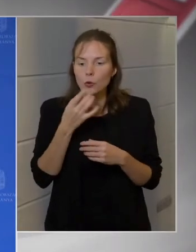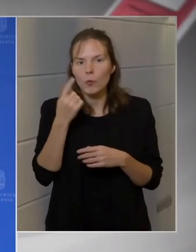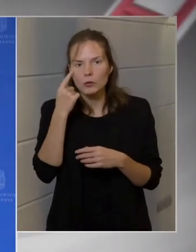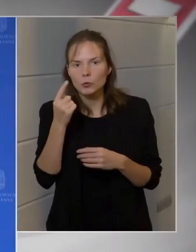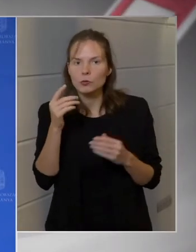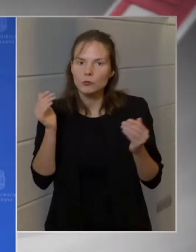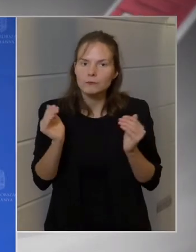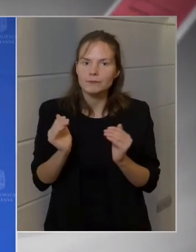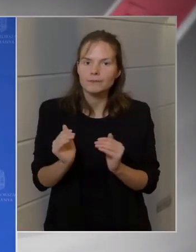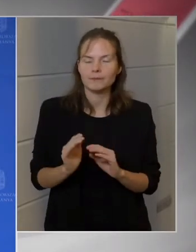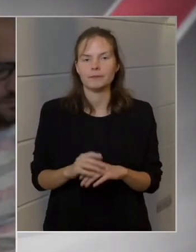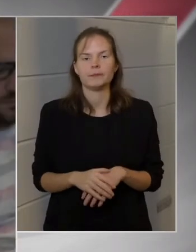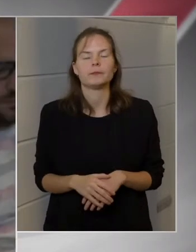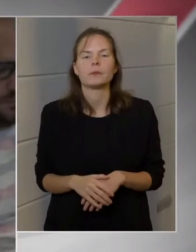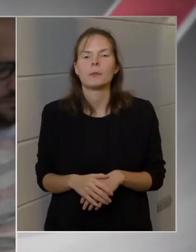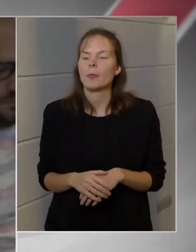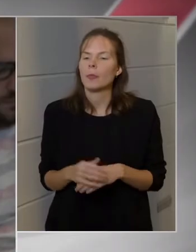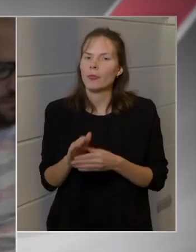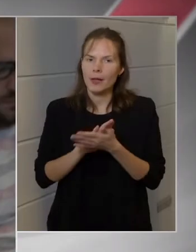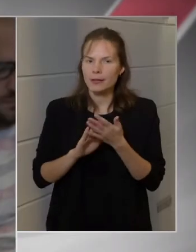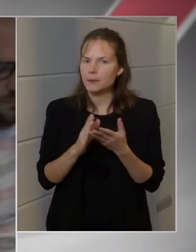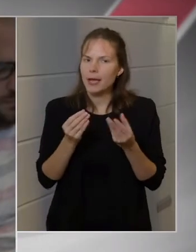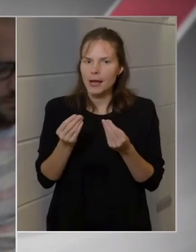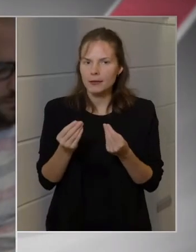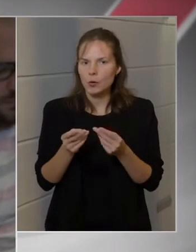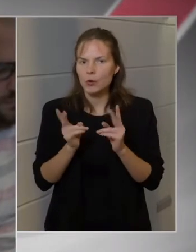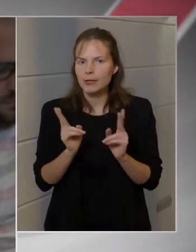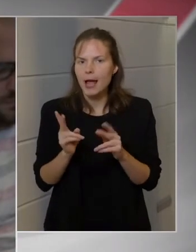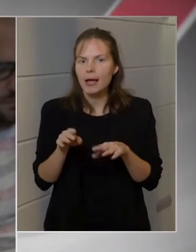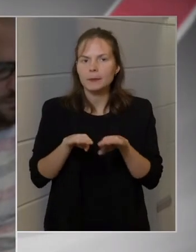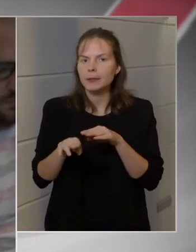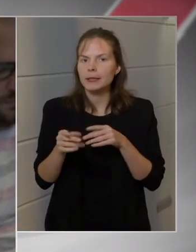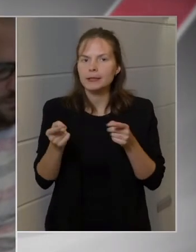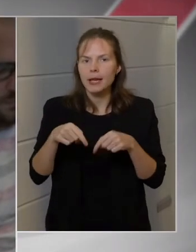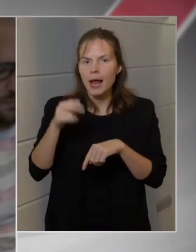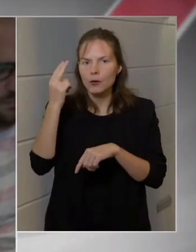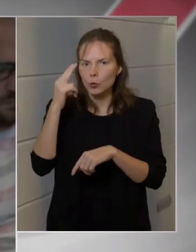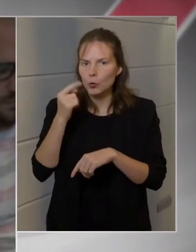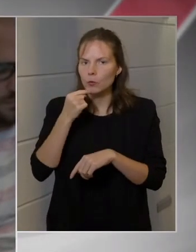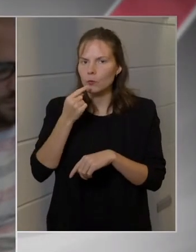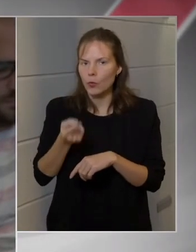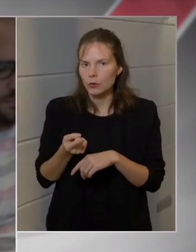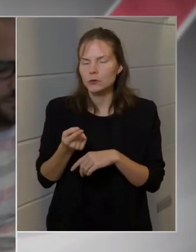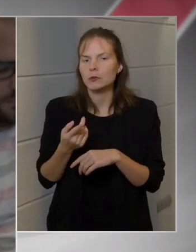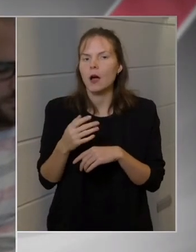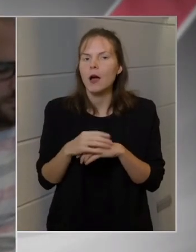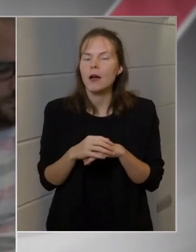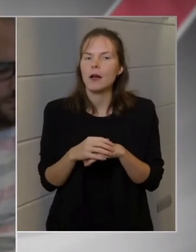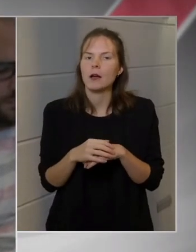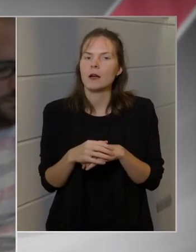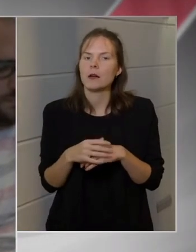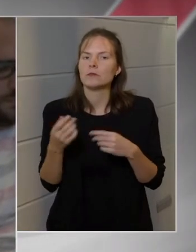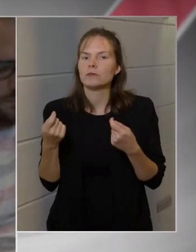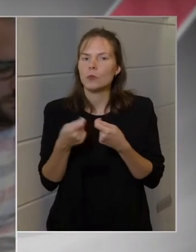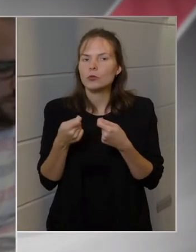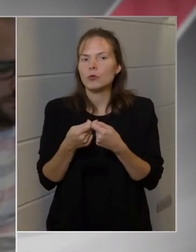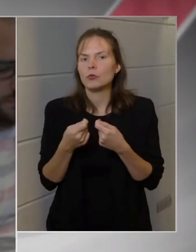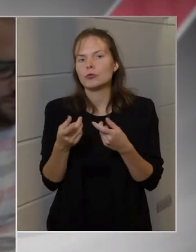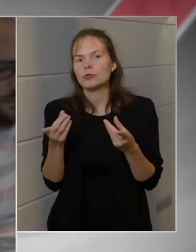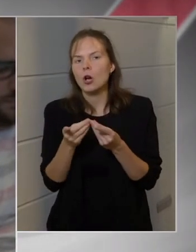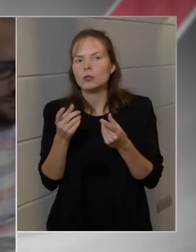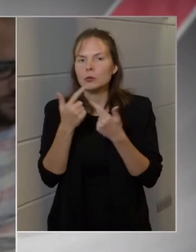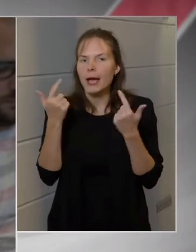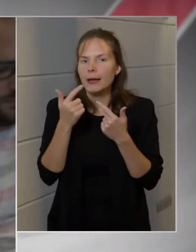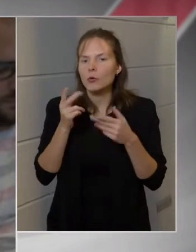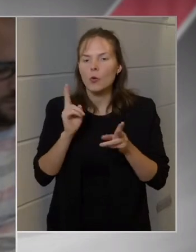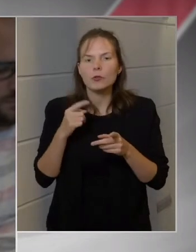mérséklést is lehetővé tesznek. Ez milyen eszköz lehet? Miniszterelnök úr mondta a Marine Le Pen-nel tartott közös sajtótejékoztatón,